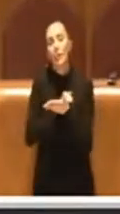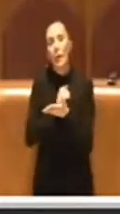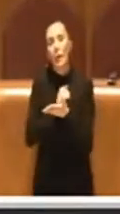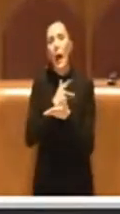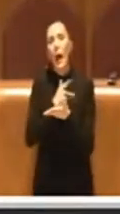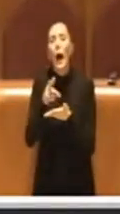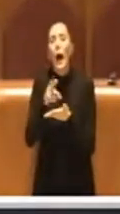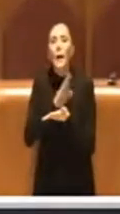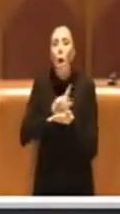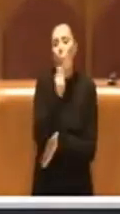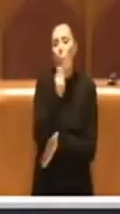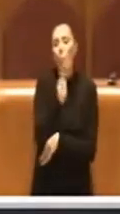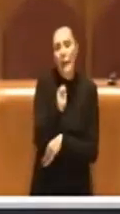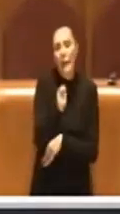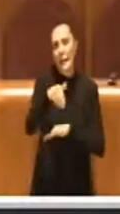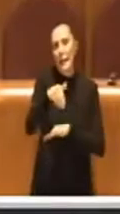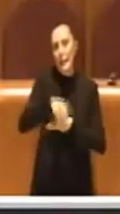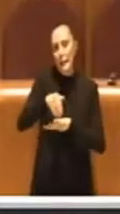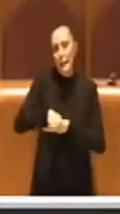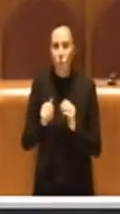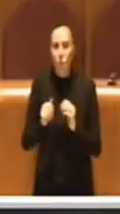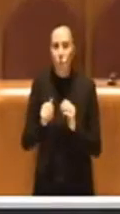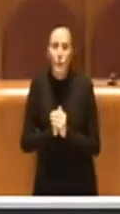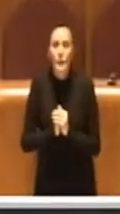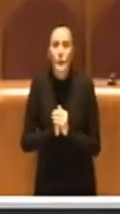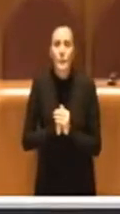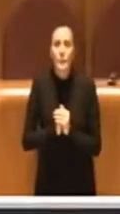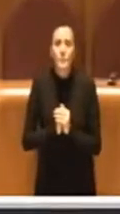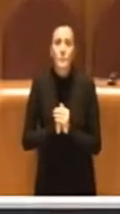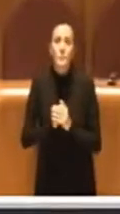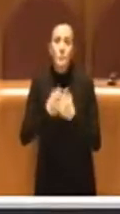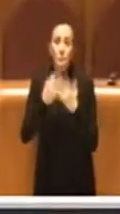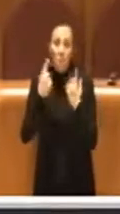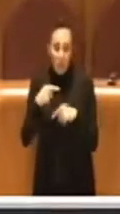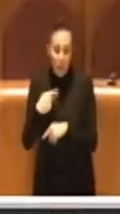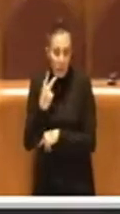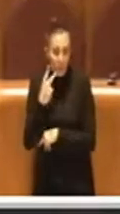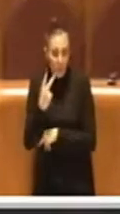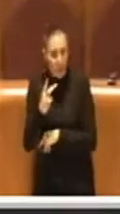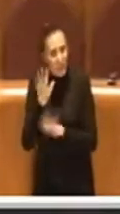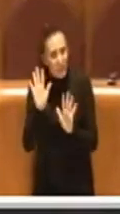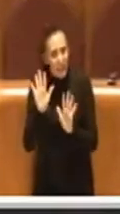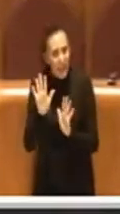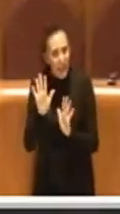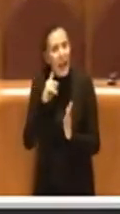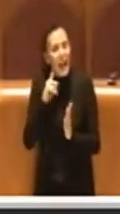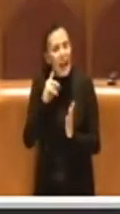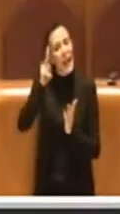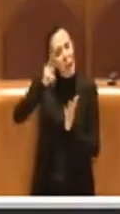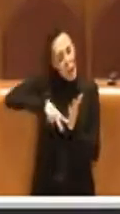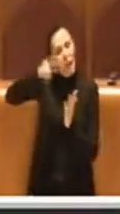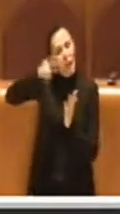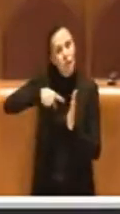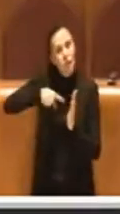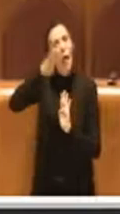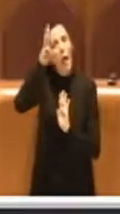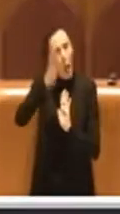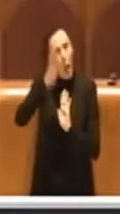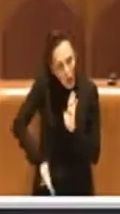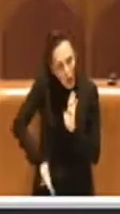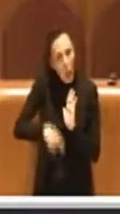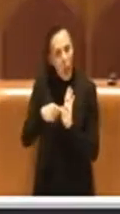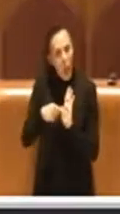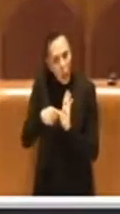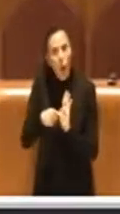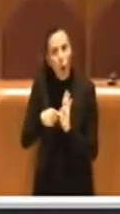si vuole dire. Poi, insomma, andiamo anche a vedere, perché guardate, leggere l'elenco fa anche un po'